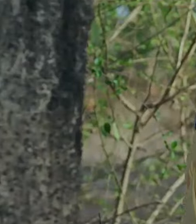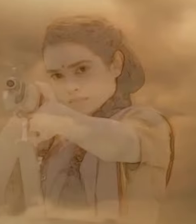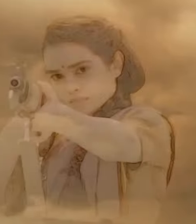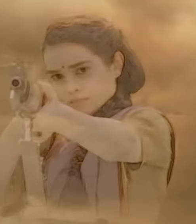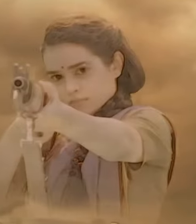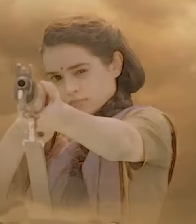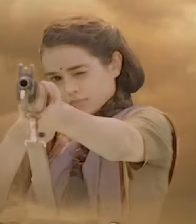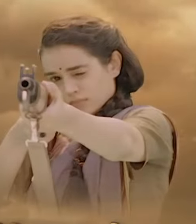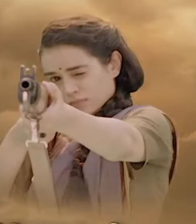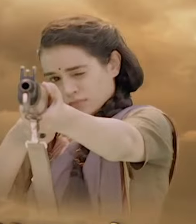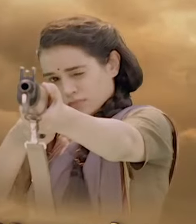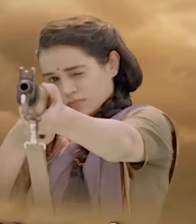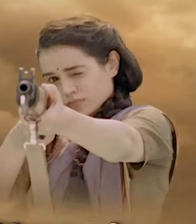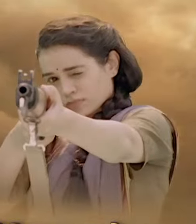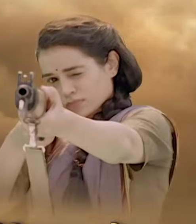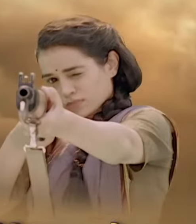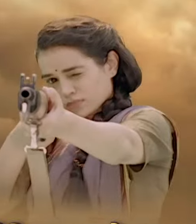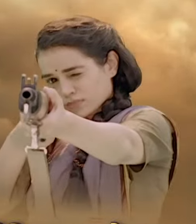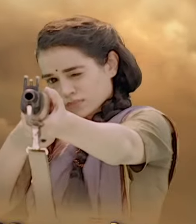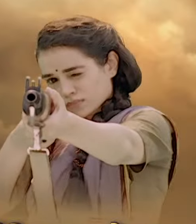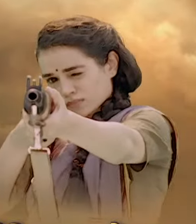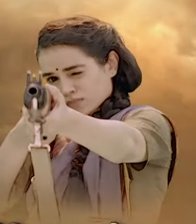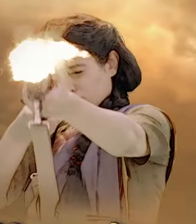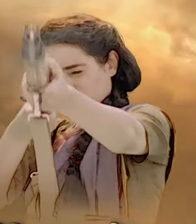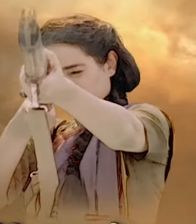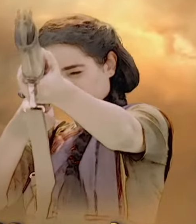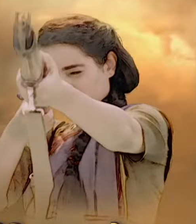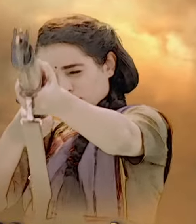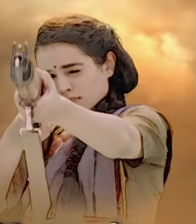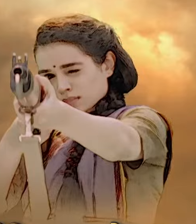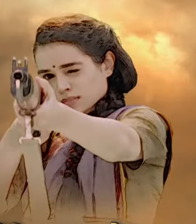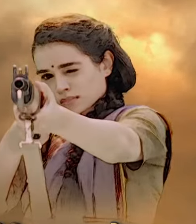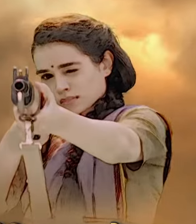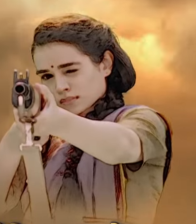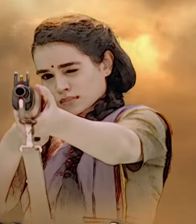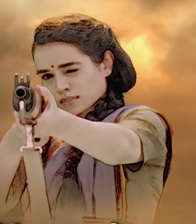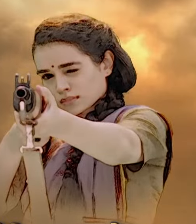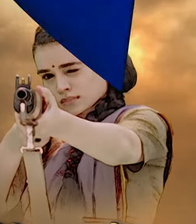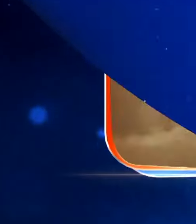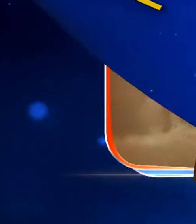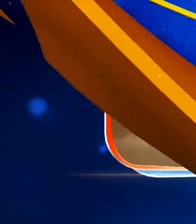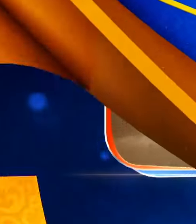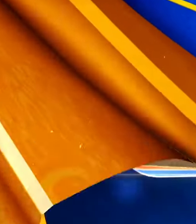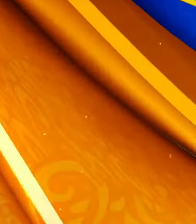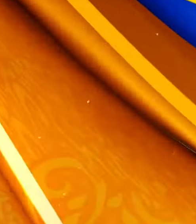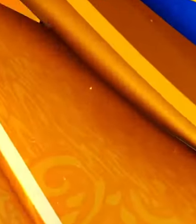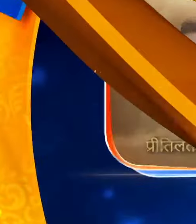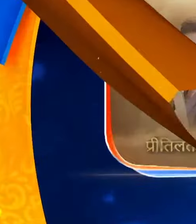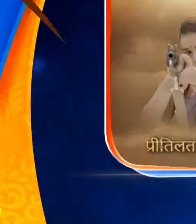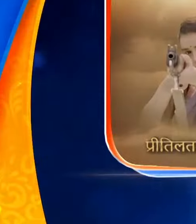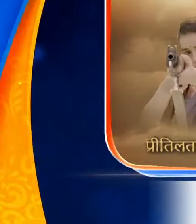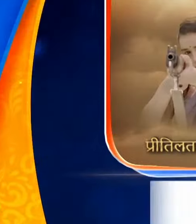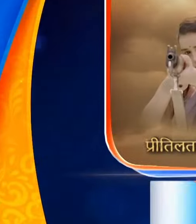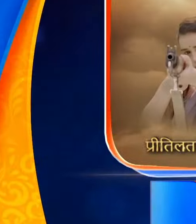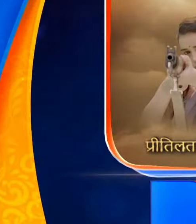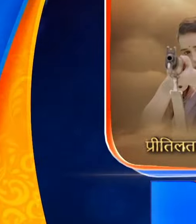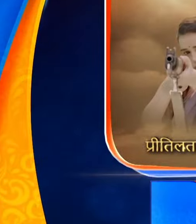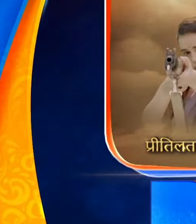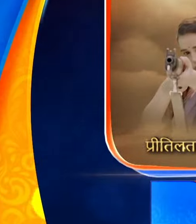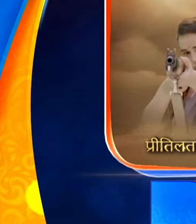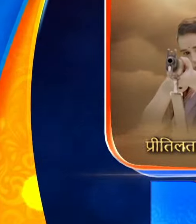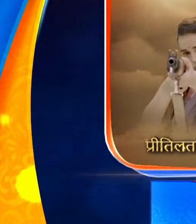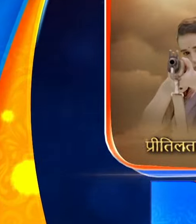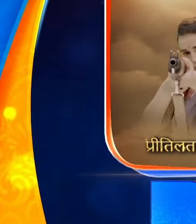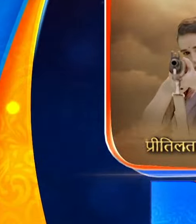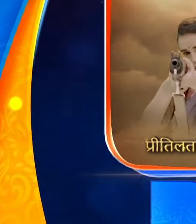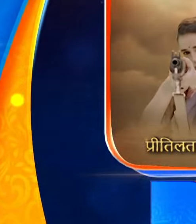सुराज में देखिए विरांगना प्रीतिलता वाड़ेदार की महानगा था देखिए स्वाराज प्रतेक